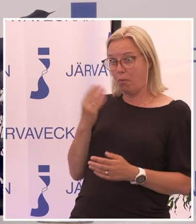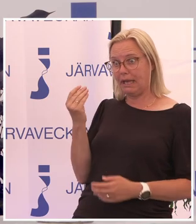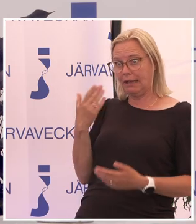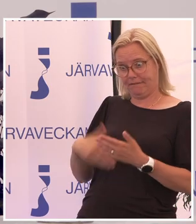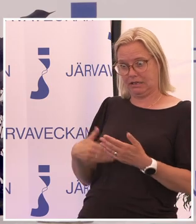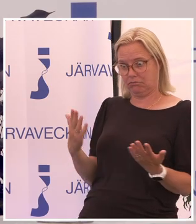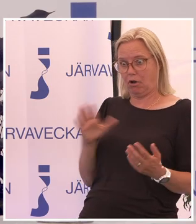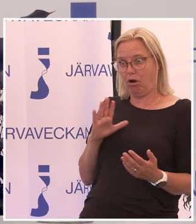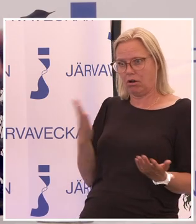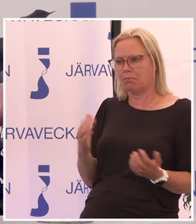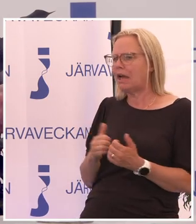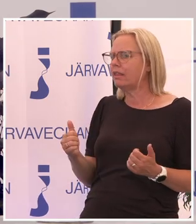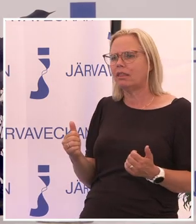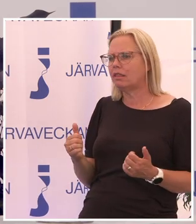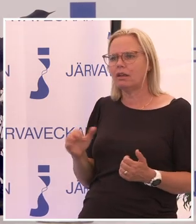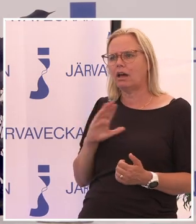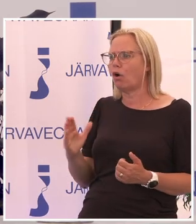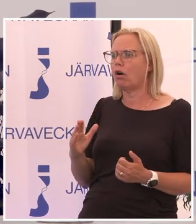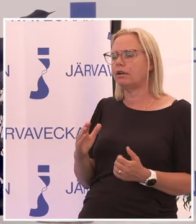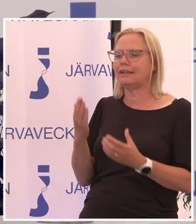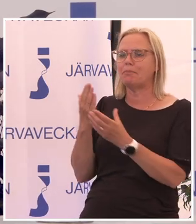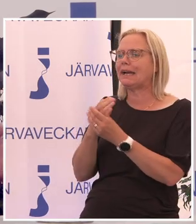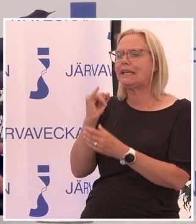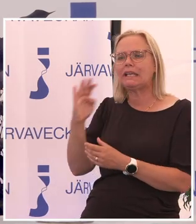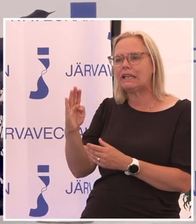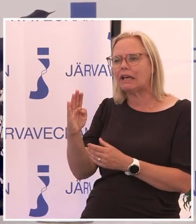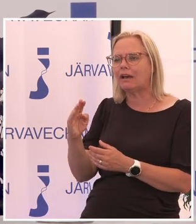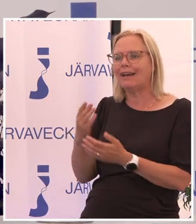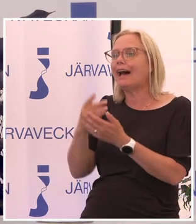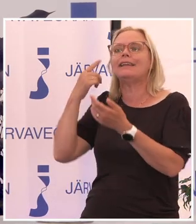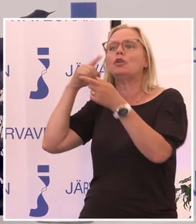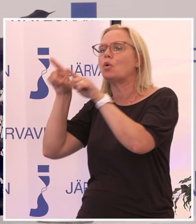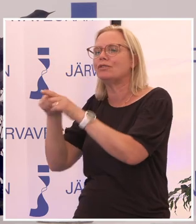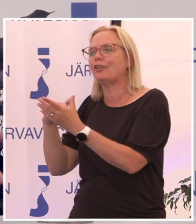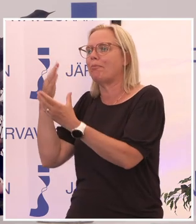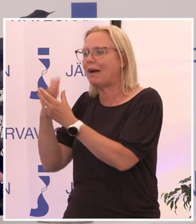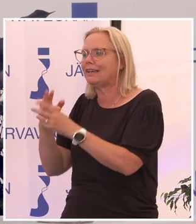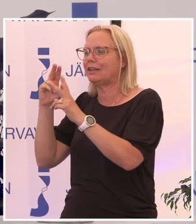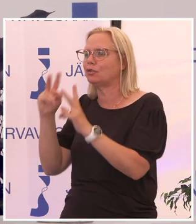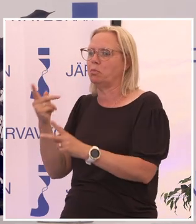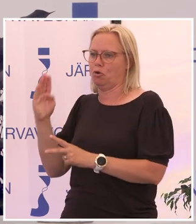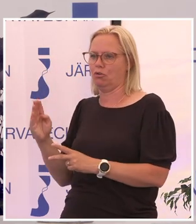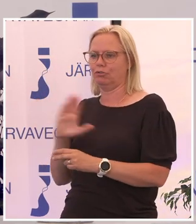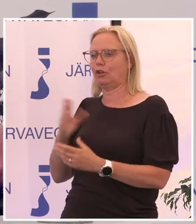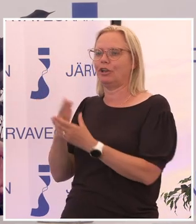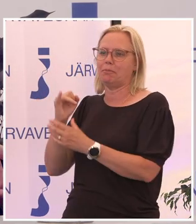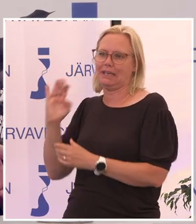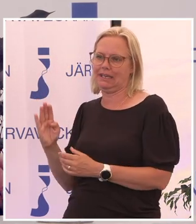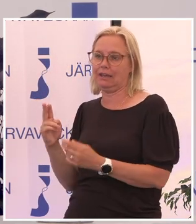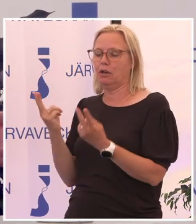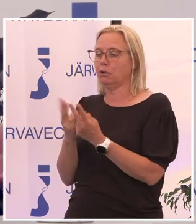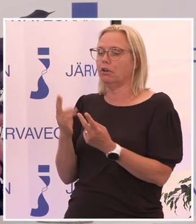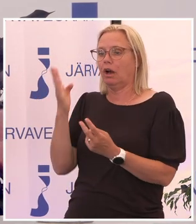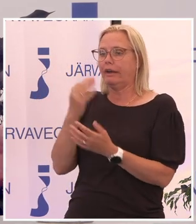Det är inte det. Men men han har inte ett bank i det. Han blir inte godkänd av banken som kund. Och då kan han inte